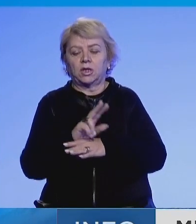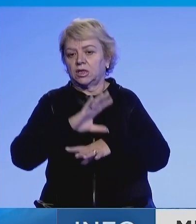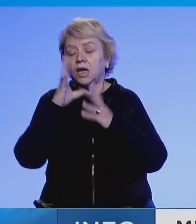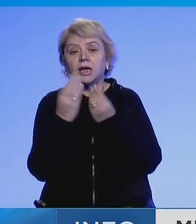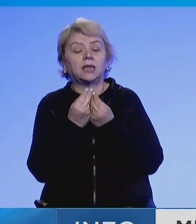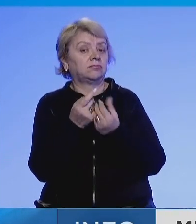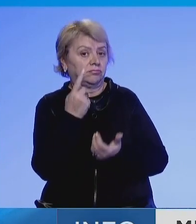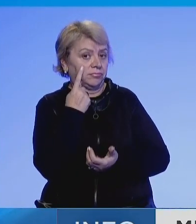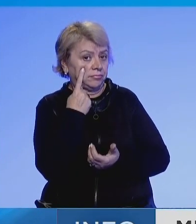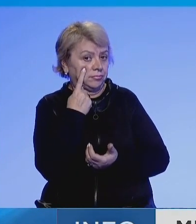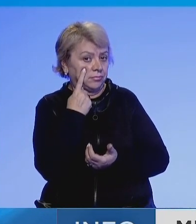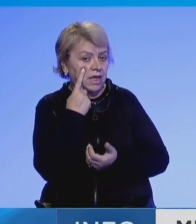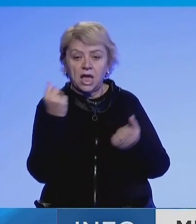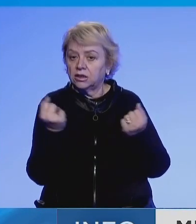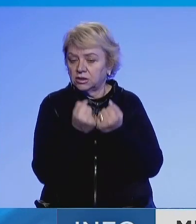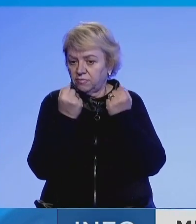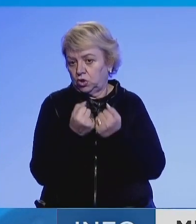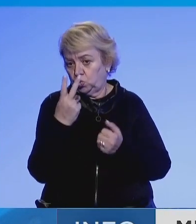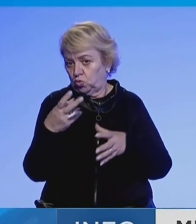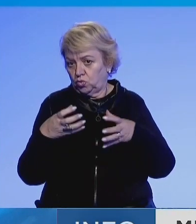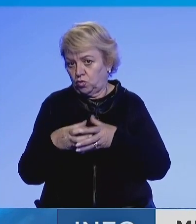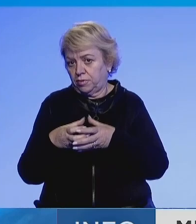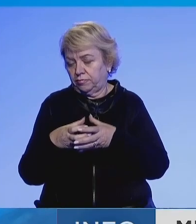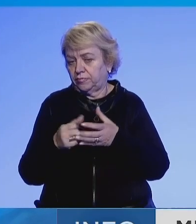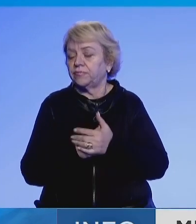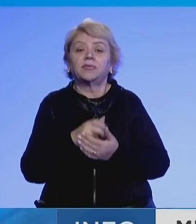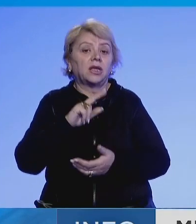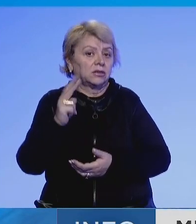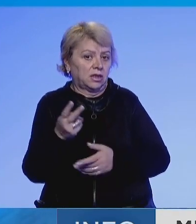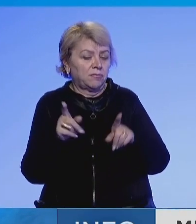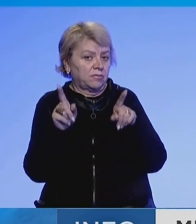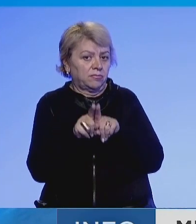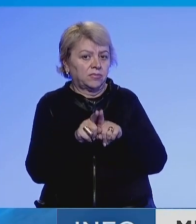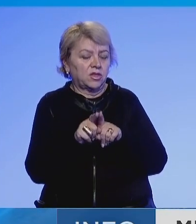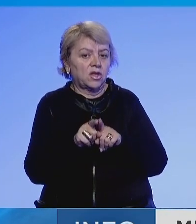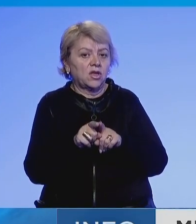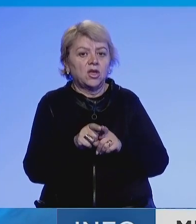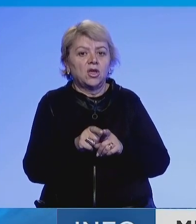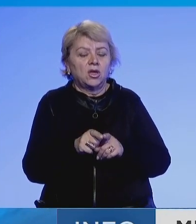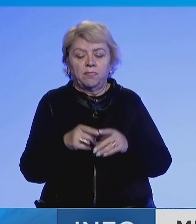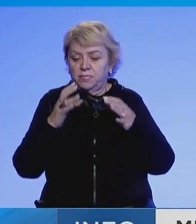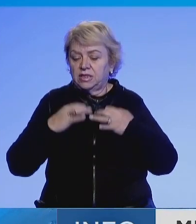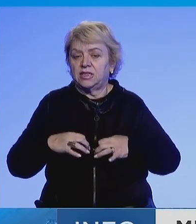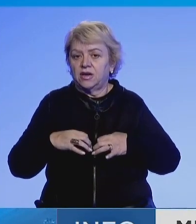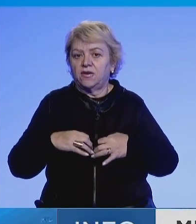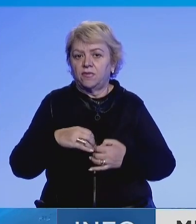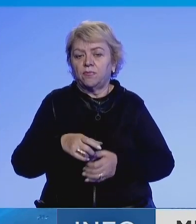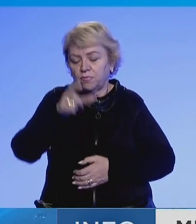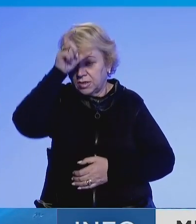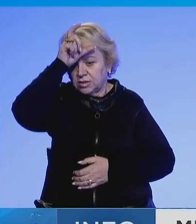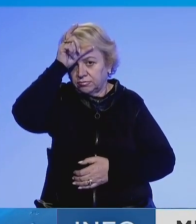përpjeket dhe aktivitetet e të dyja palve. Në anën tjetër, si pas vëqishit, si që njëfton prezidenca,